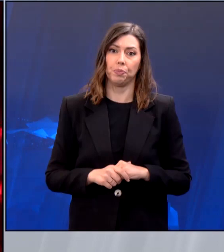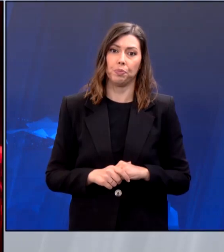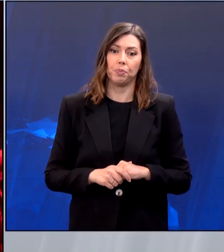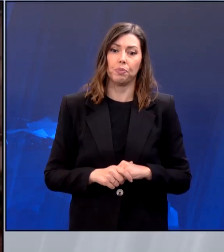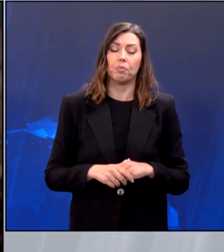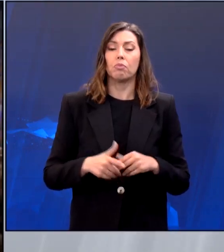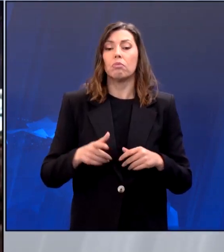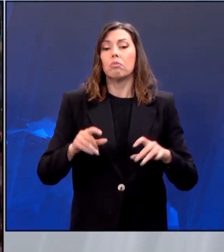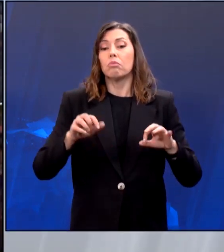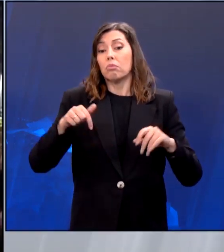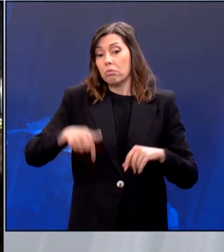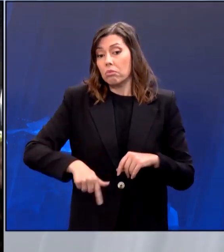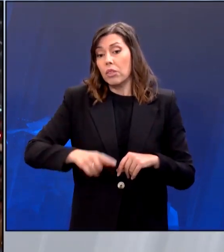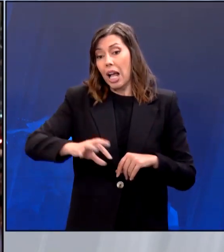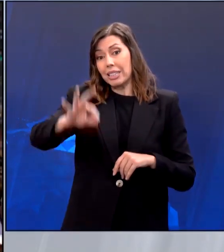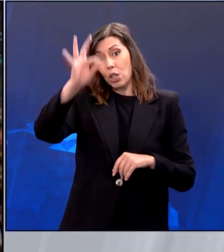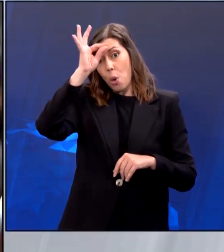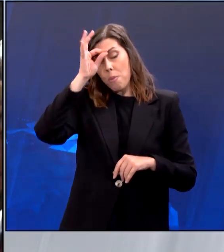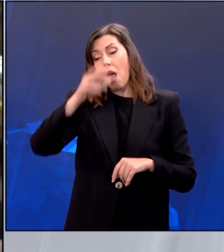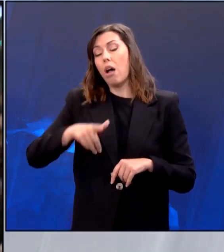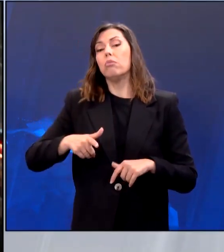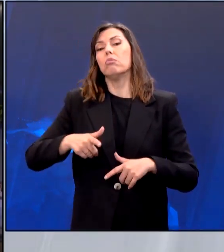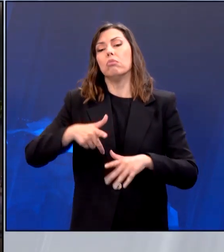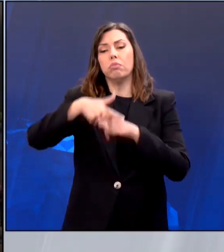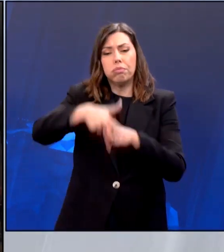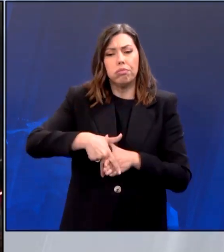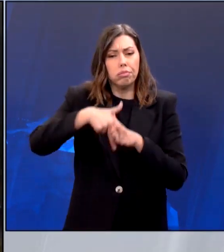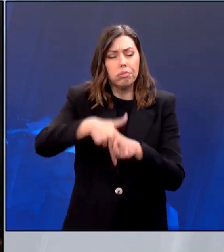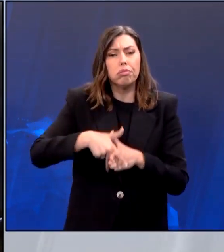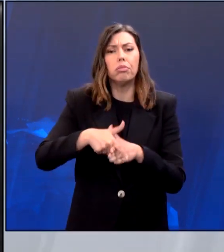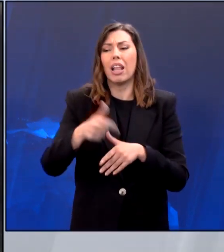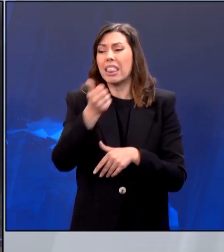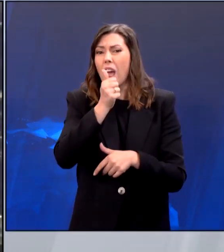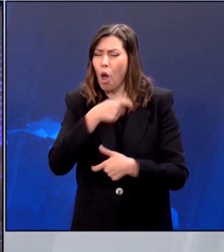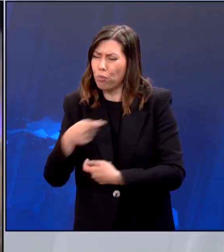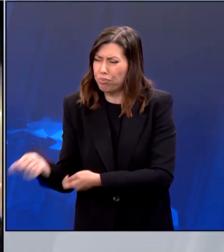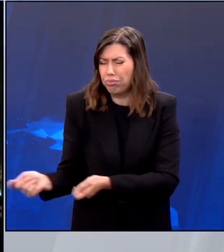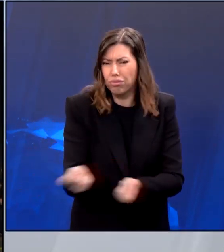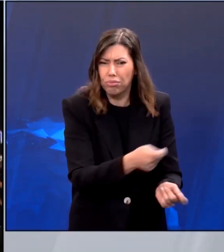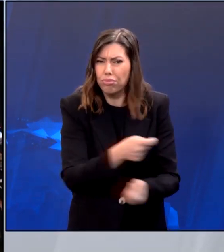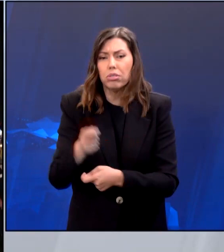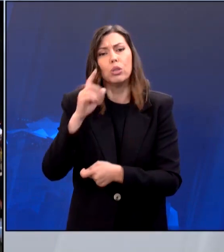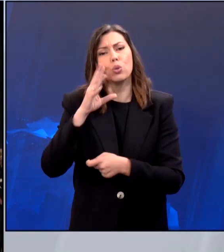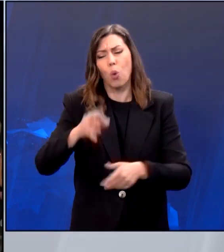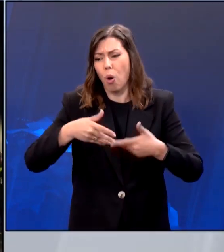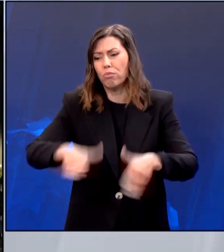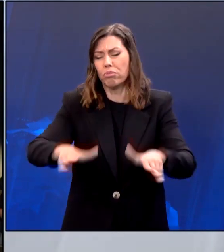Οι αρχές επιστράτευσαν έφυπους, αστυνομικούς και κανόνια νερού για να διαλύσουν τη συγκέντρωση.